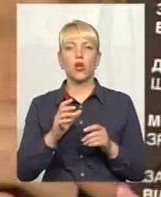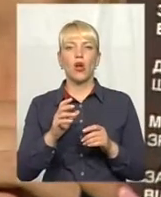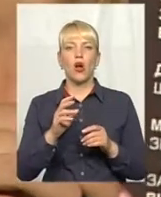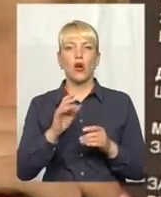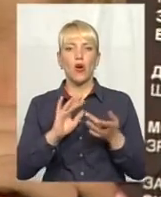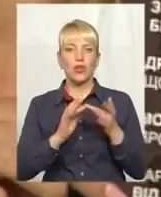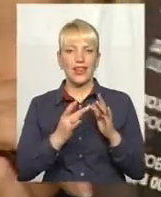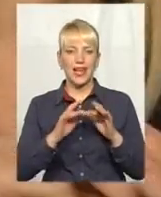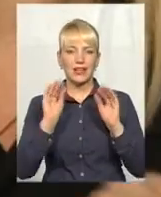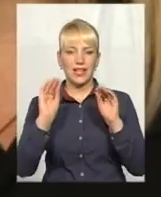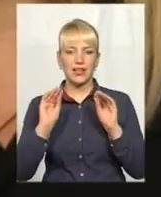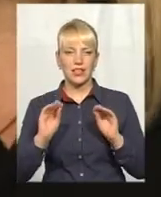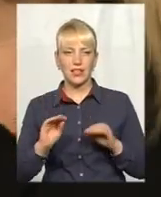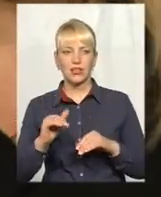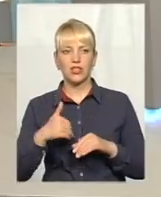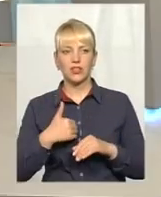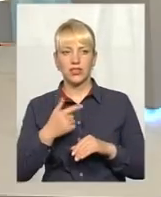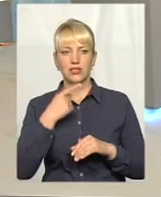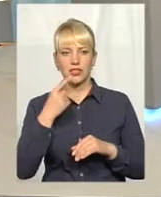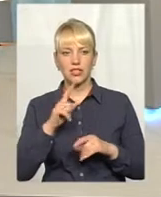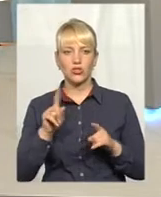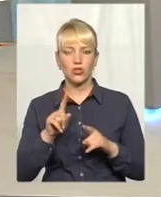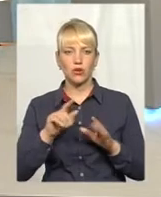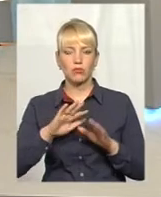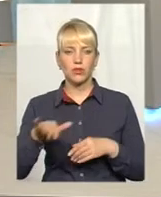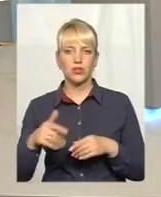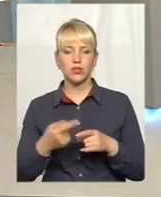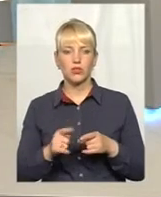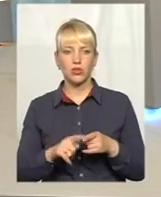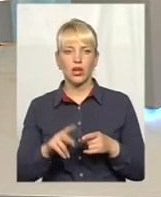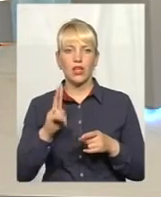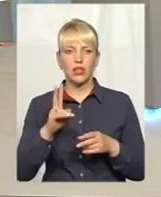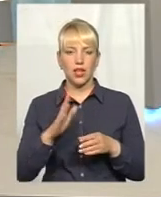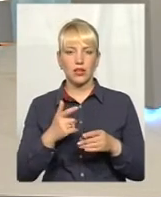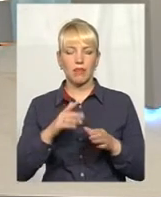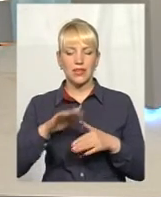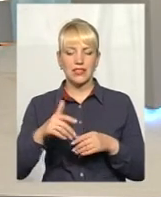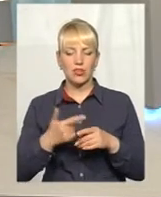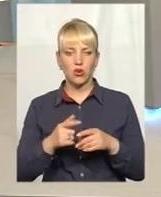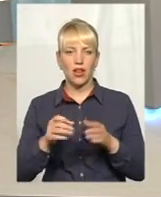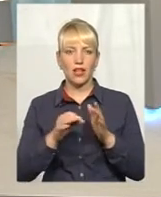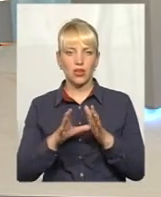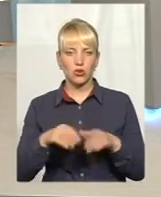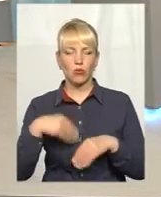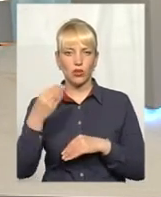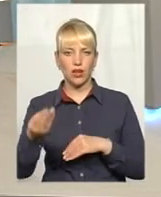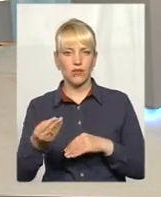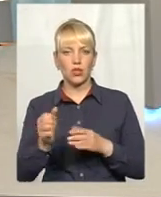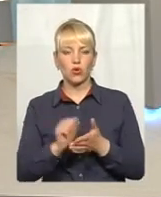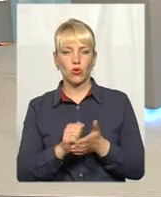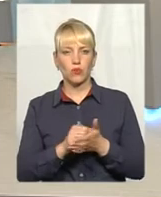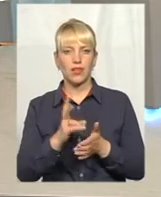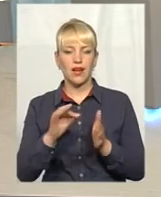зазначити, що після цього, як він електронно подав всі документи, буде на